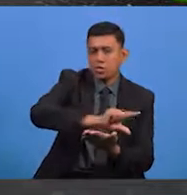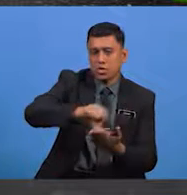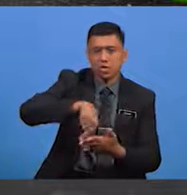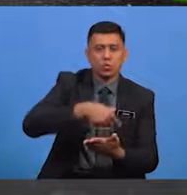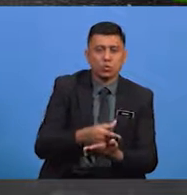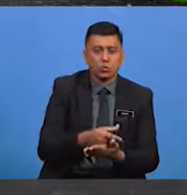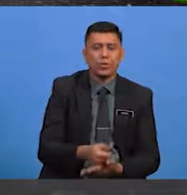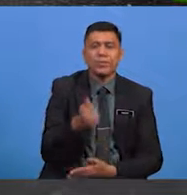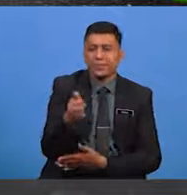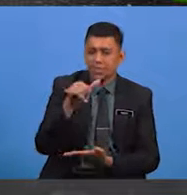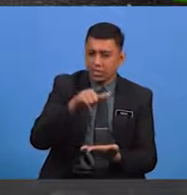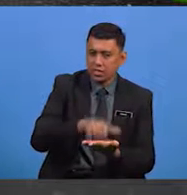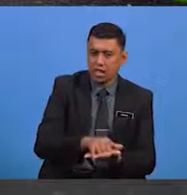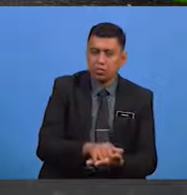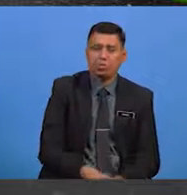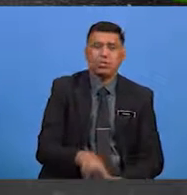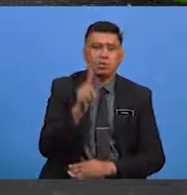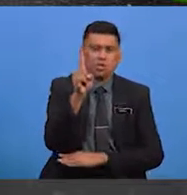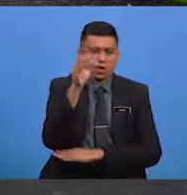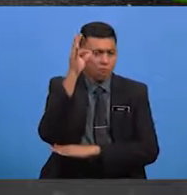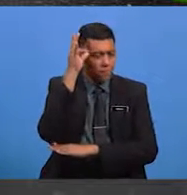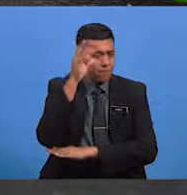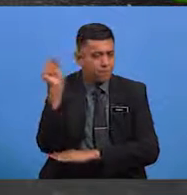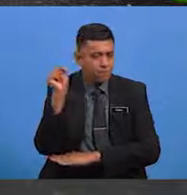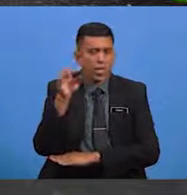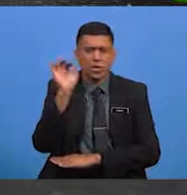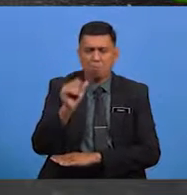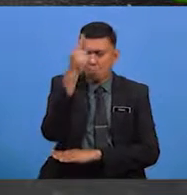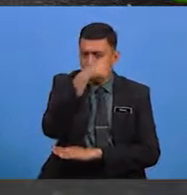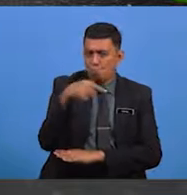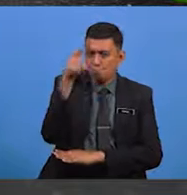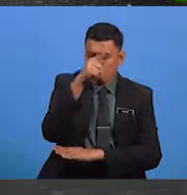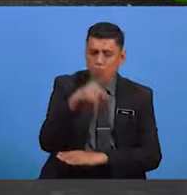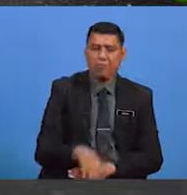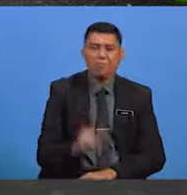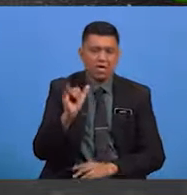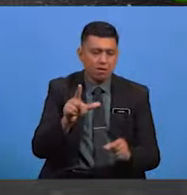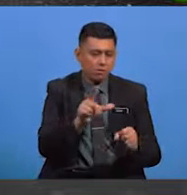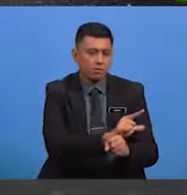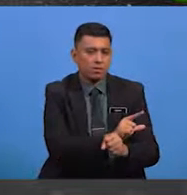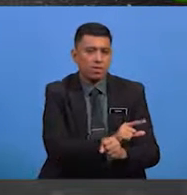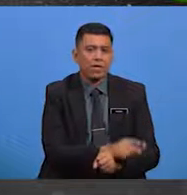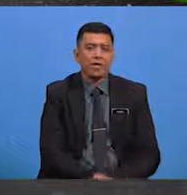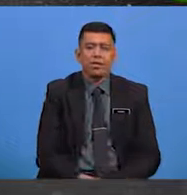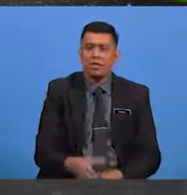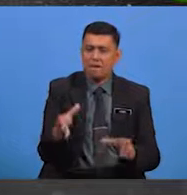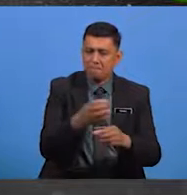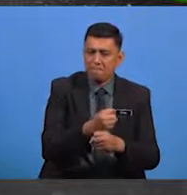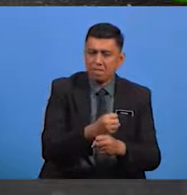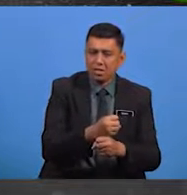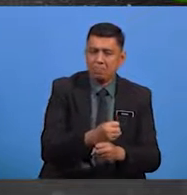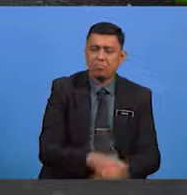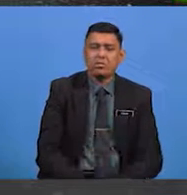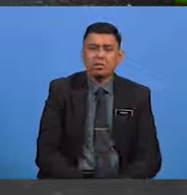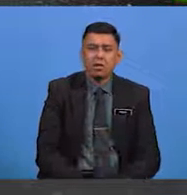Iaitu mengandungi satu fikiran yang bulat dan lengkap yang dapat dikesan melalui maksud